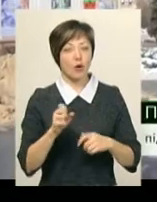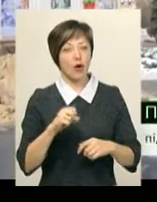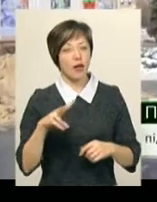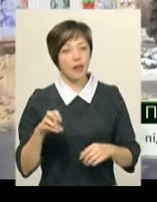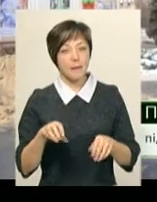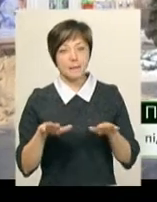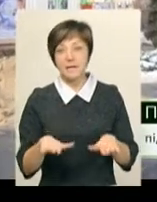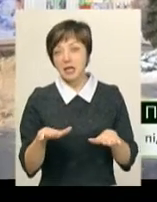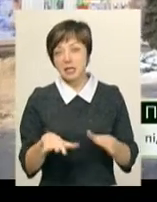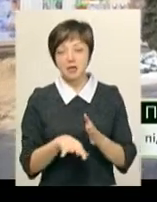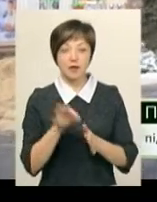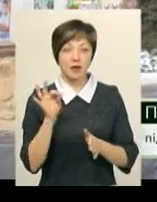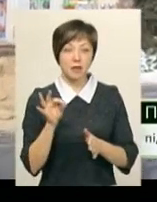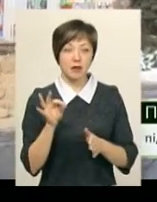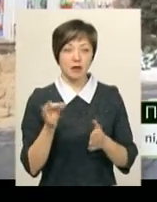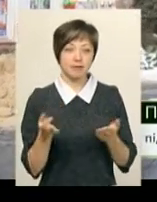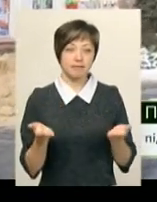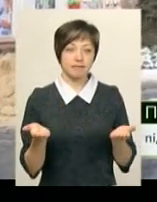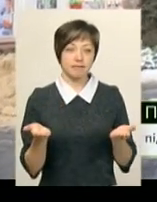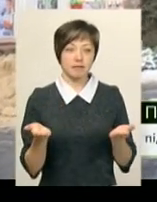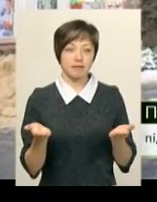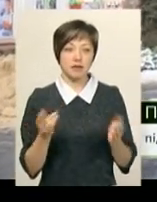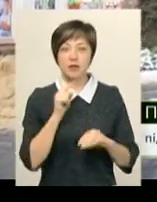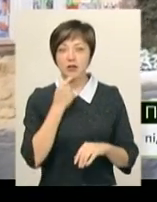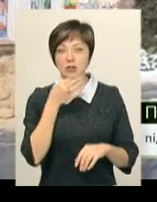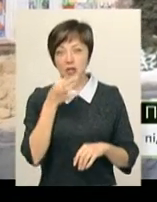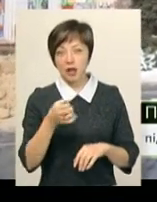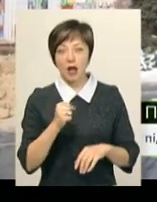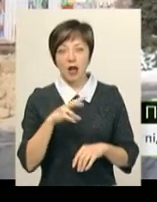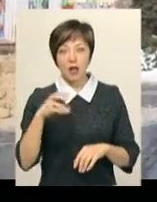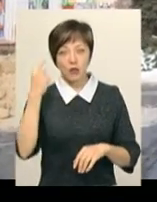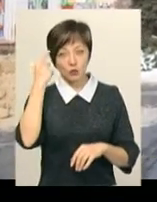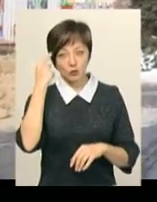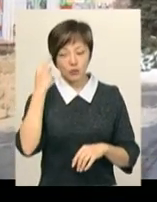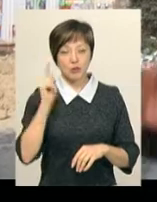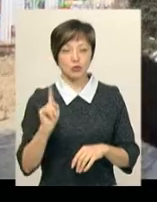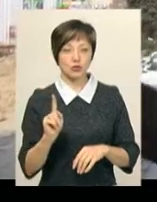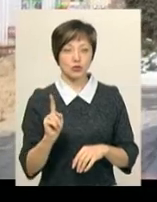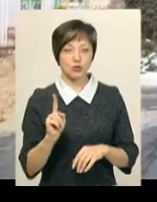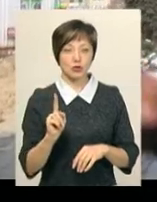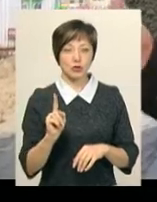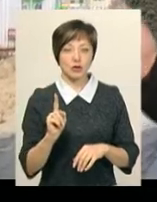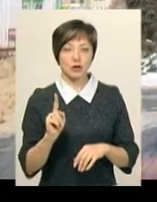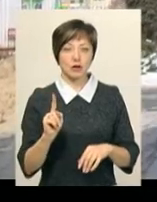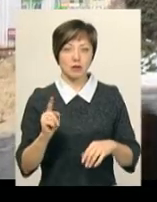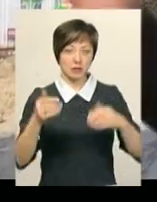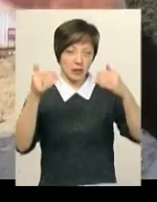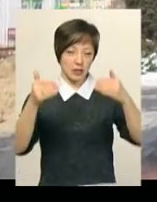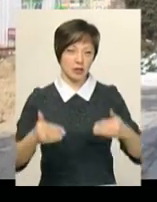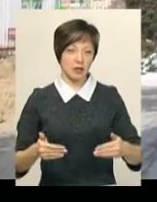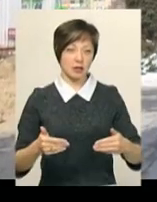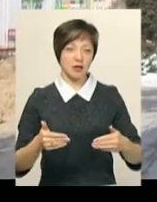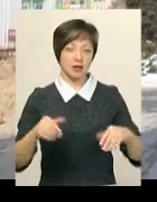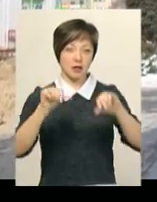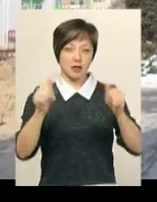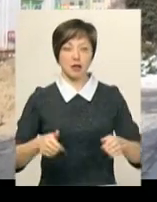місце, яке вони вибрали, ну, тяжко казати, але я думаю, що він в інтер'єрі буде підходити